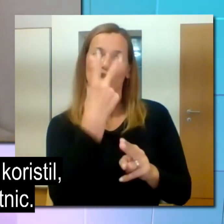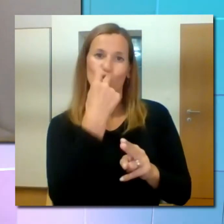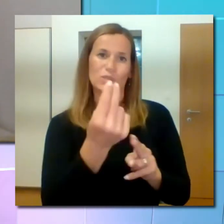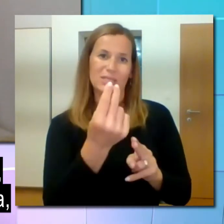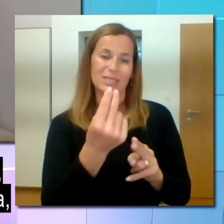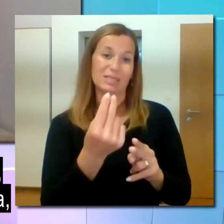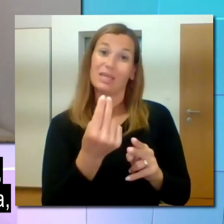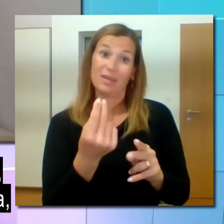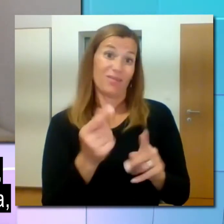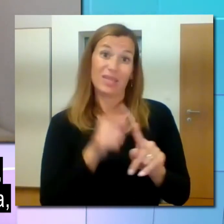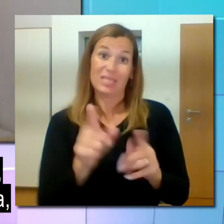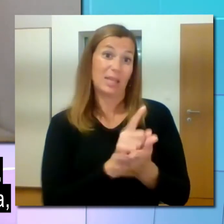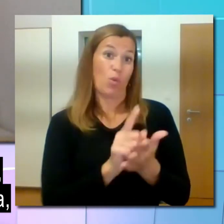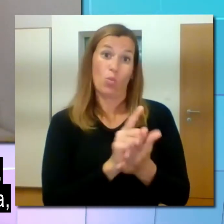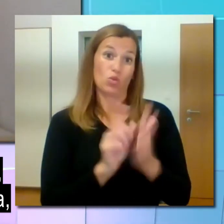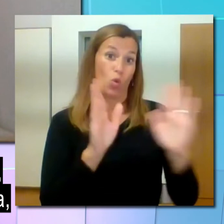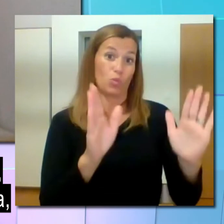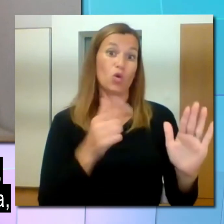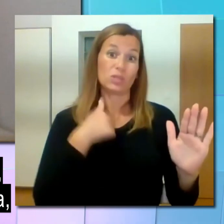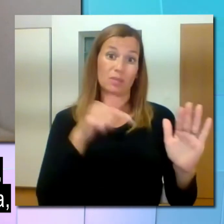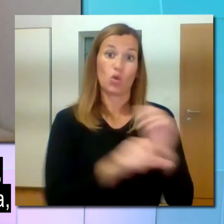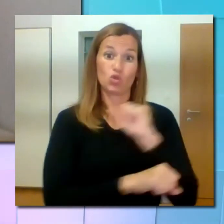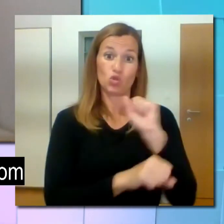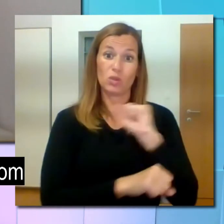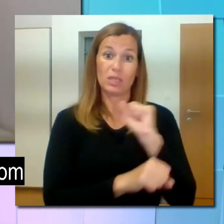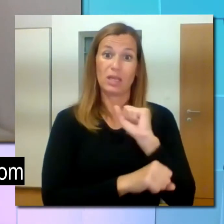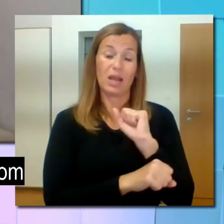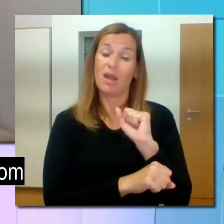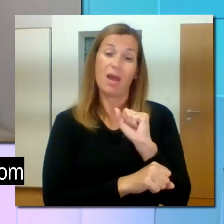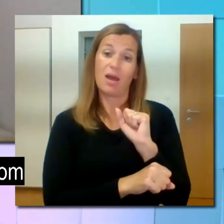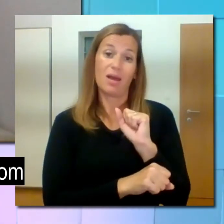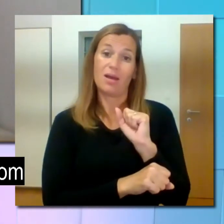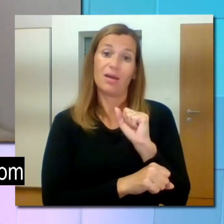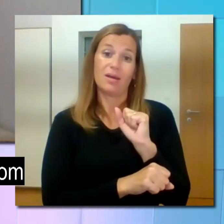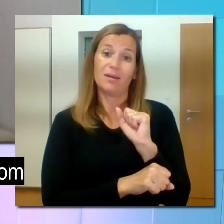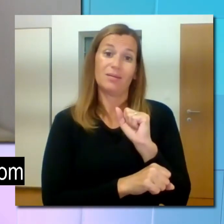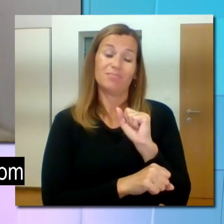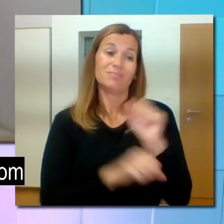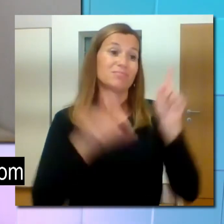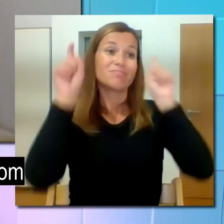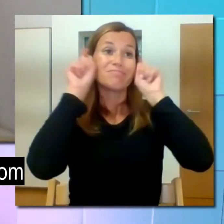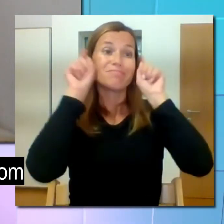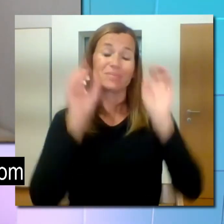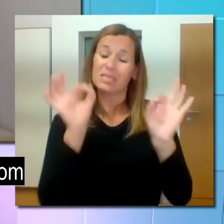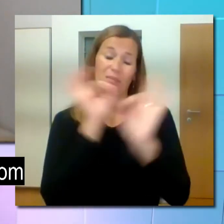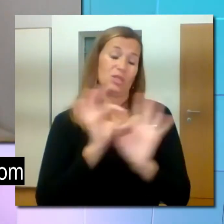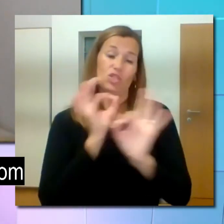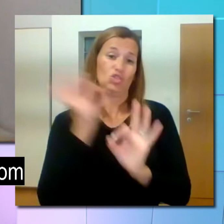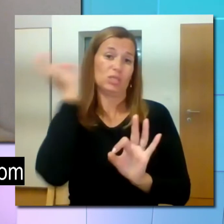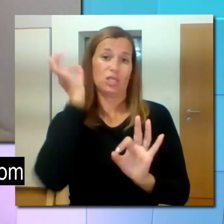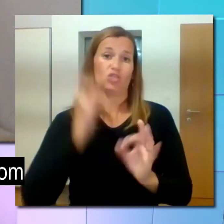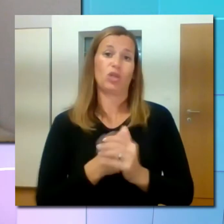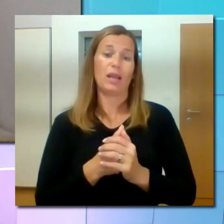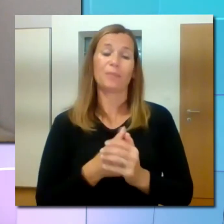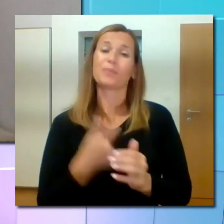ustnica. Ker v tistem obdobju, ko sem jaz to študirala, pač dejansko, nisem za slušnjena prav, da skoraj nacišala.